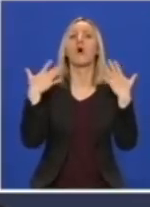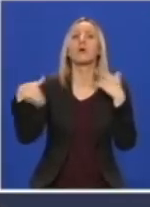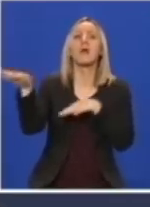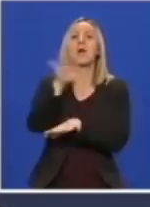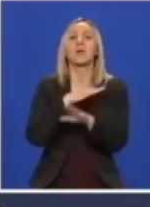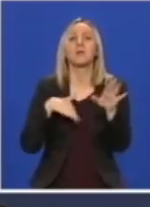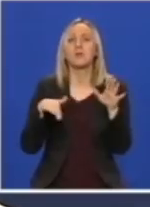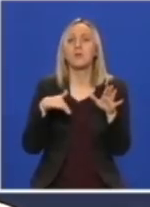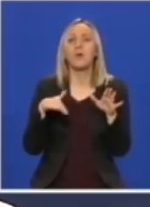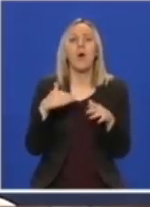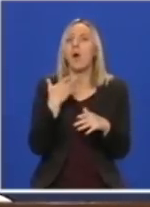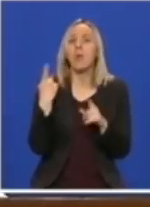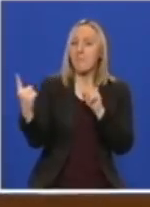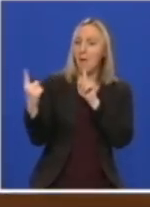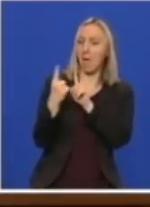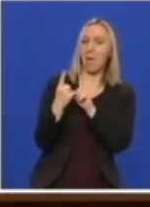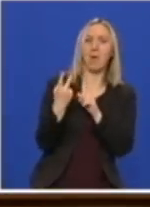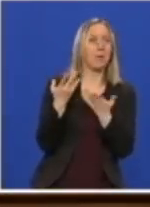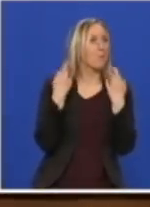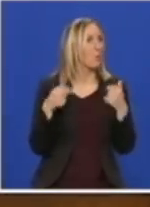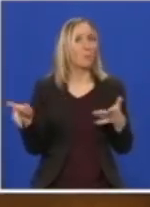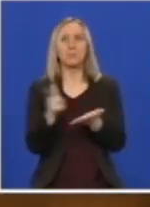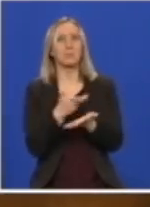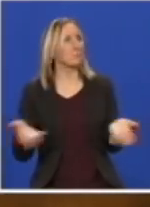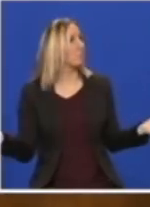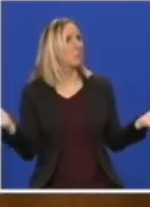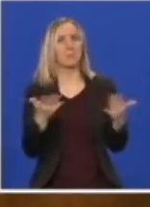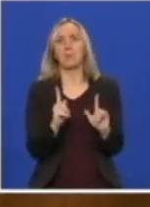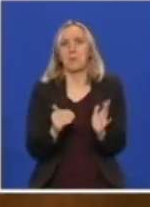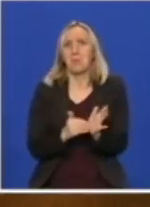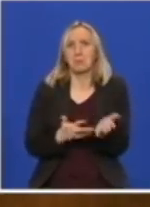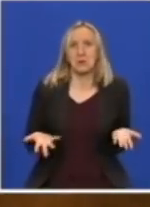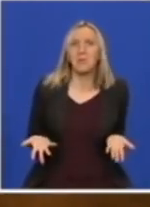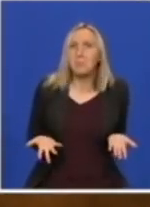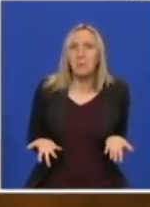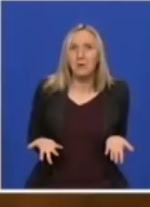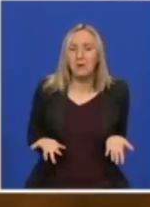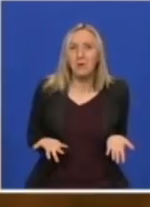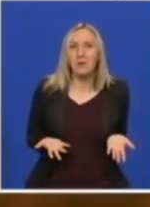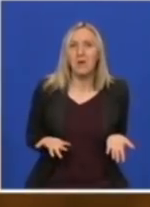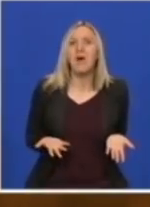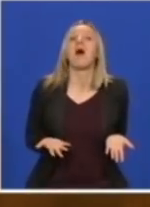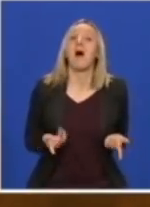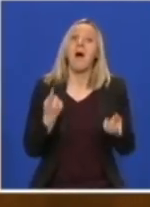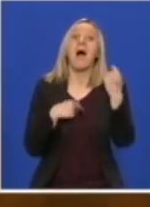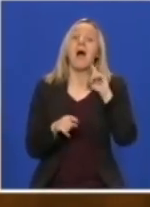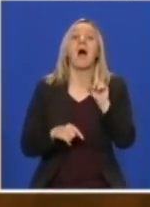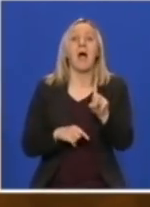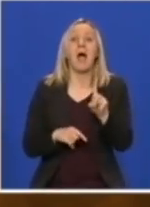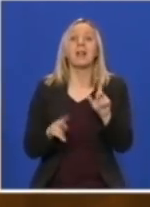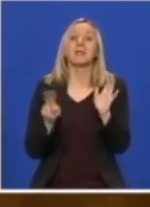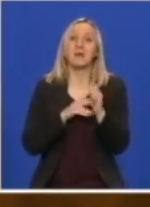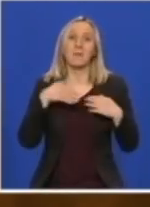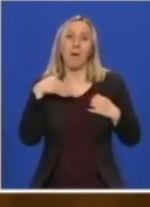dolazite na dva metra blizinu, jednostavno nije neophodno. Ali da eventualno treba imati pri